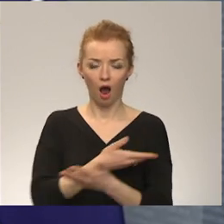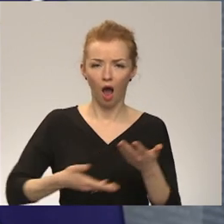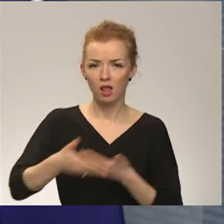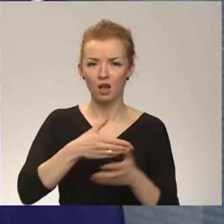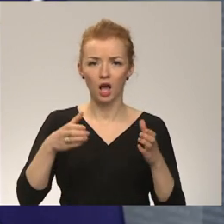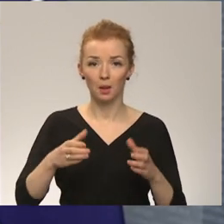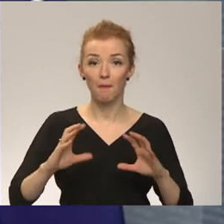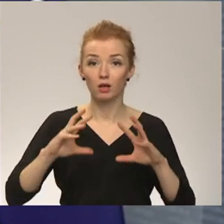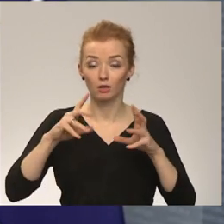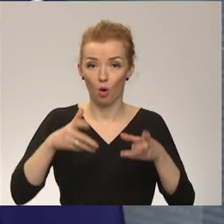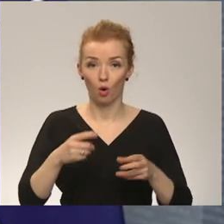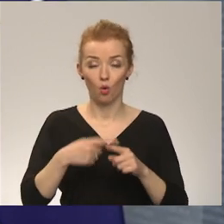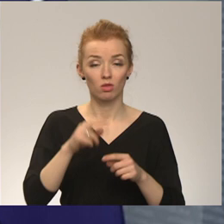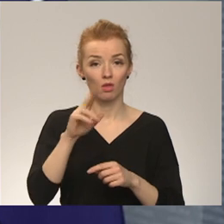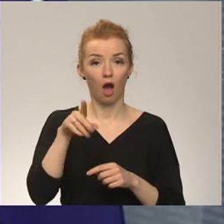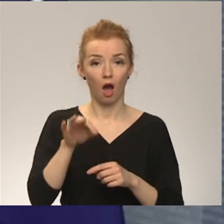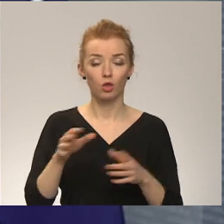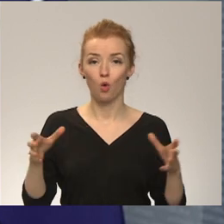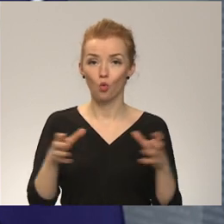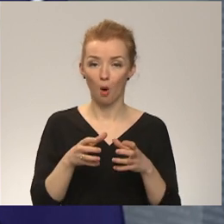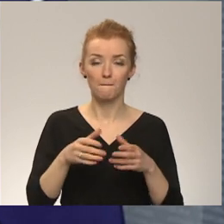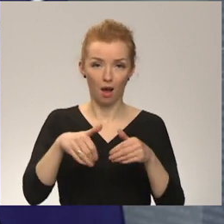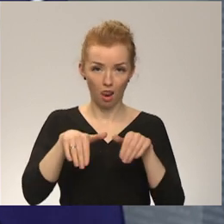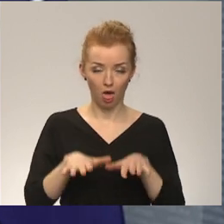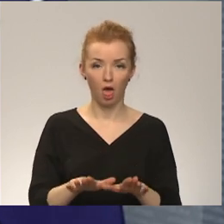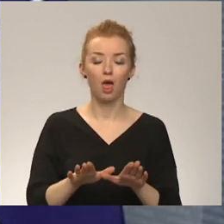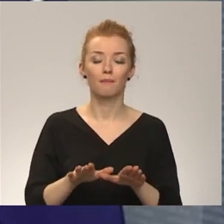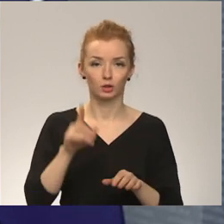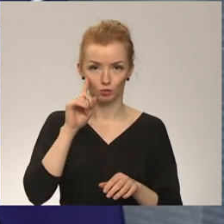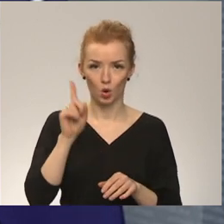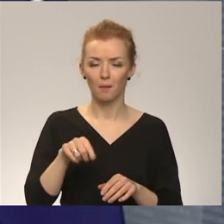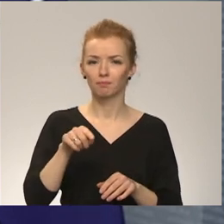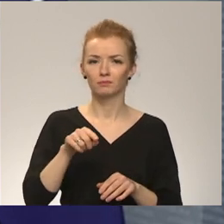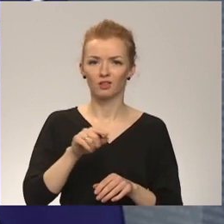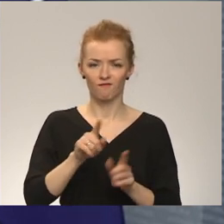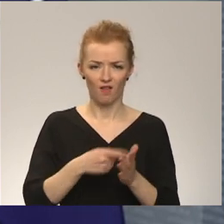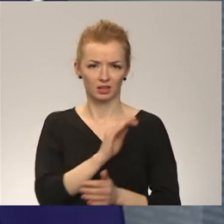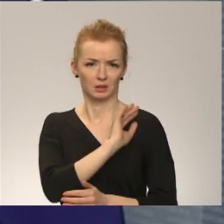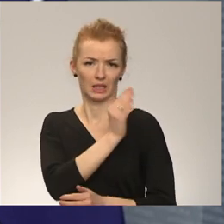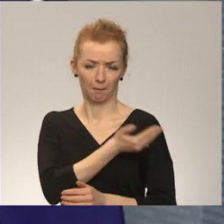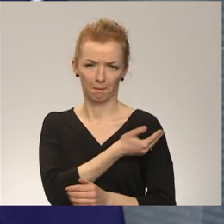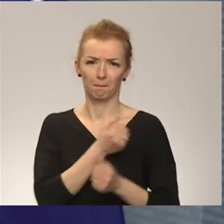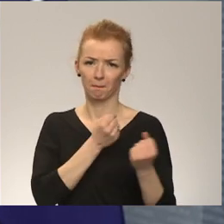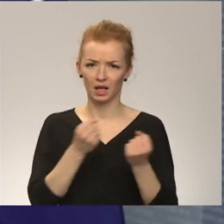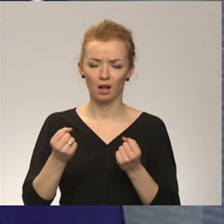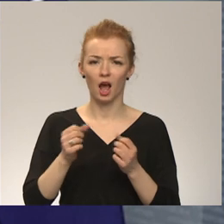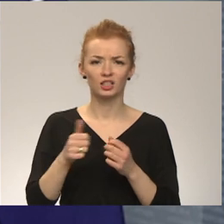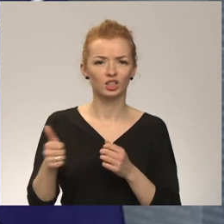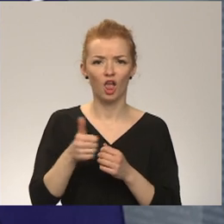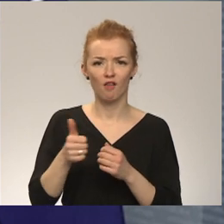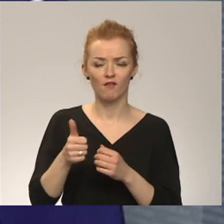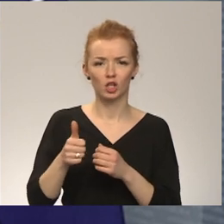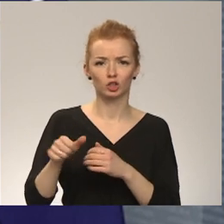ir kopā lēmis, protams, stiprināt visu, īpašu austrumu flanga,